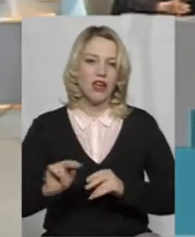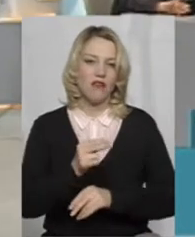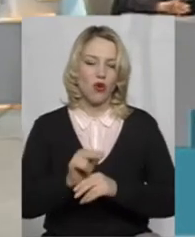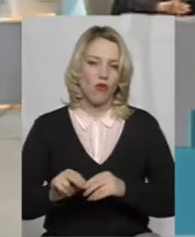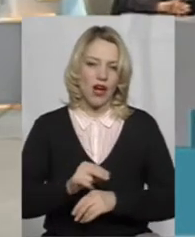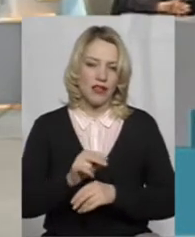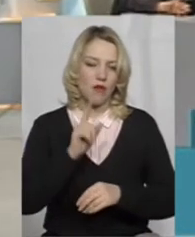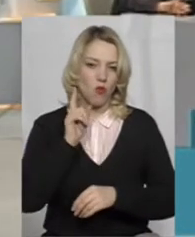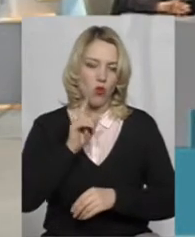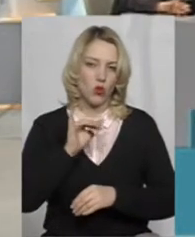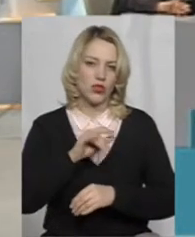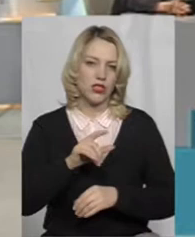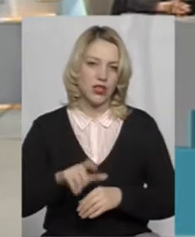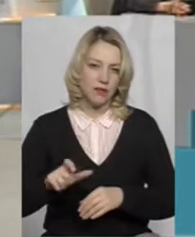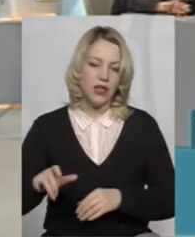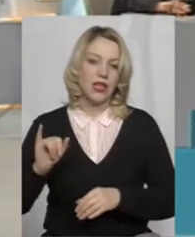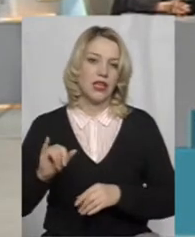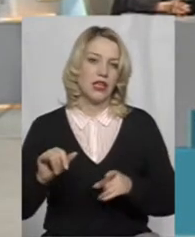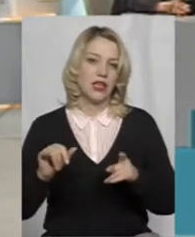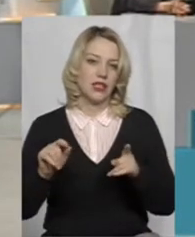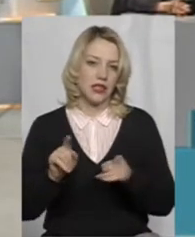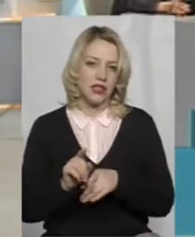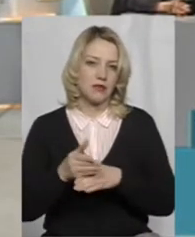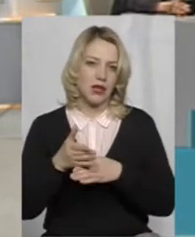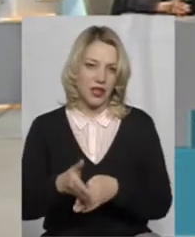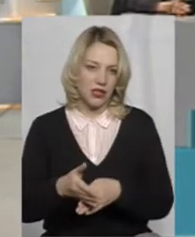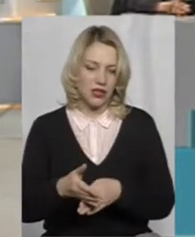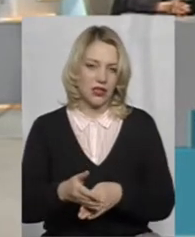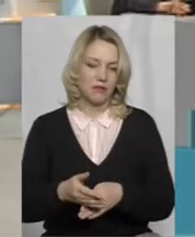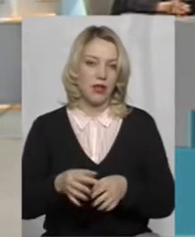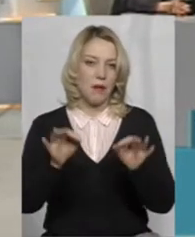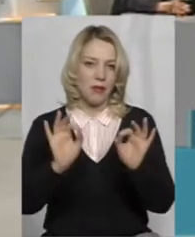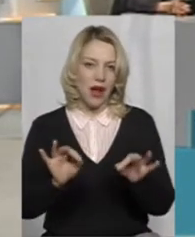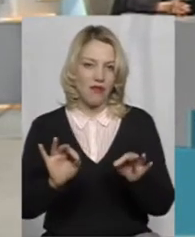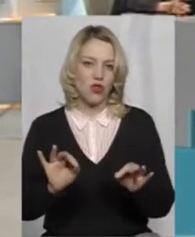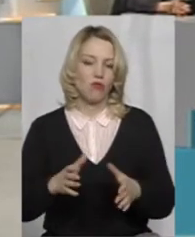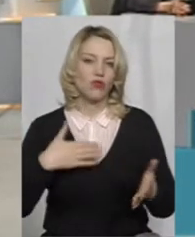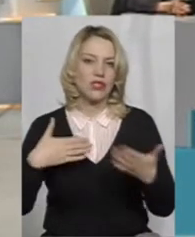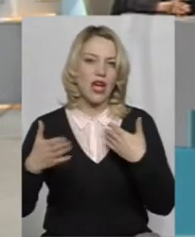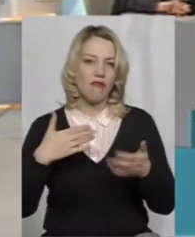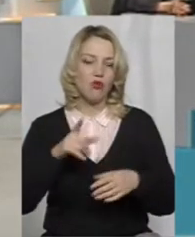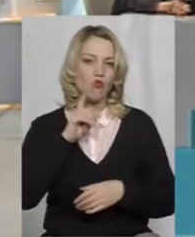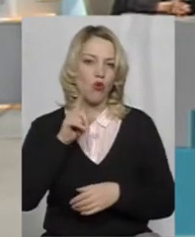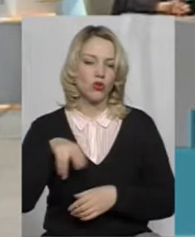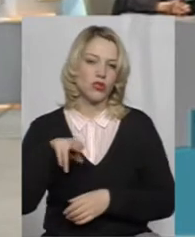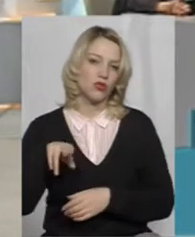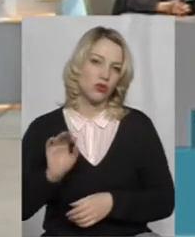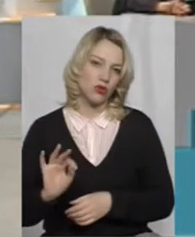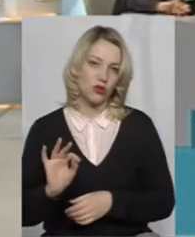і таким чином сприяти, скажімо так, правильному ставленню молоді до